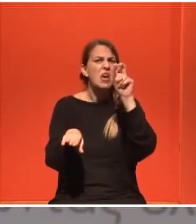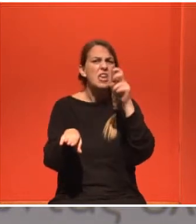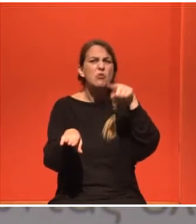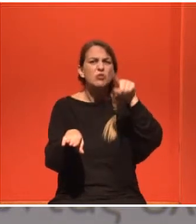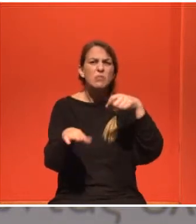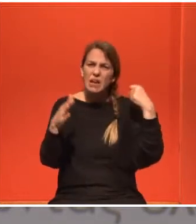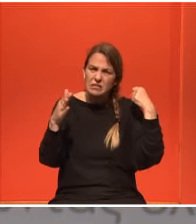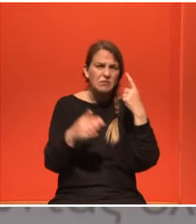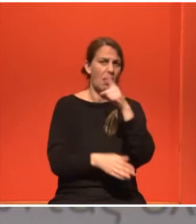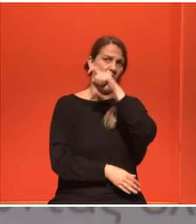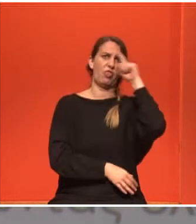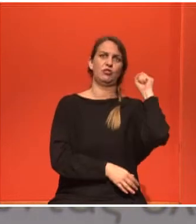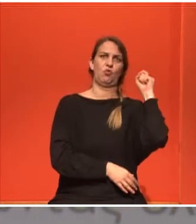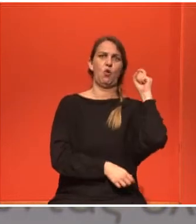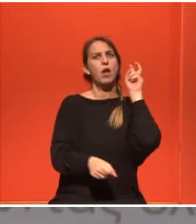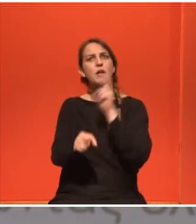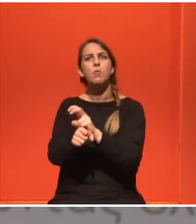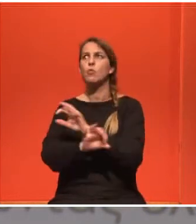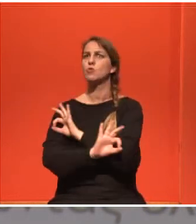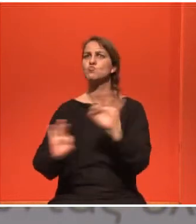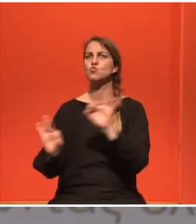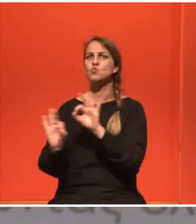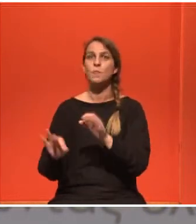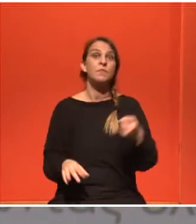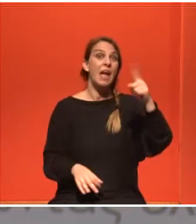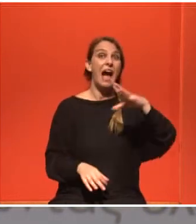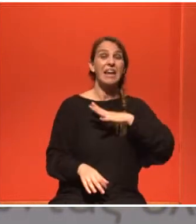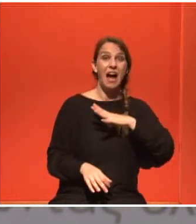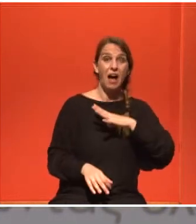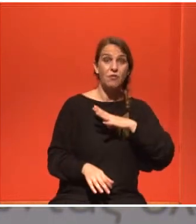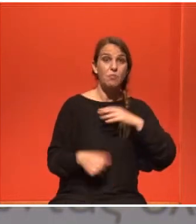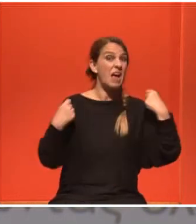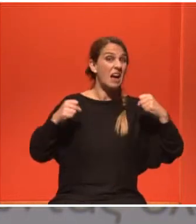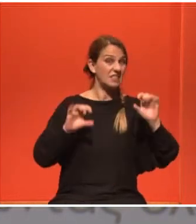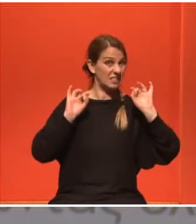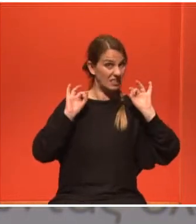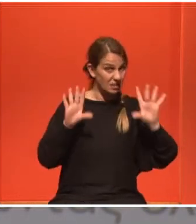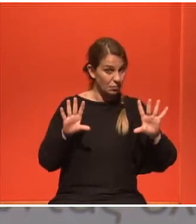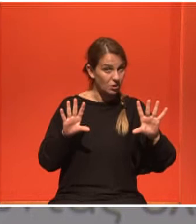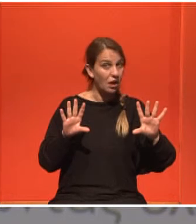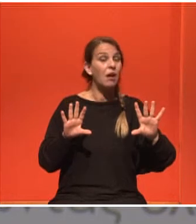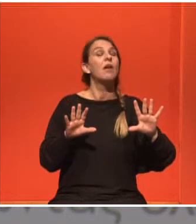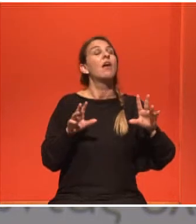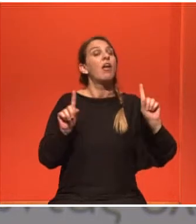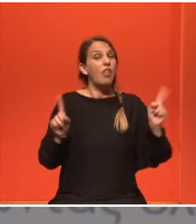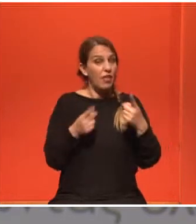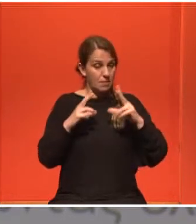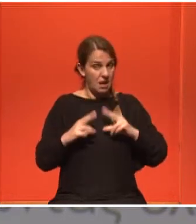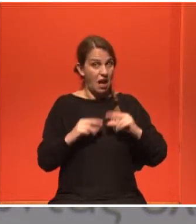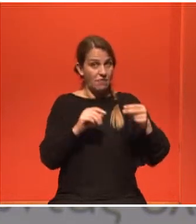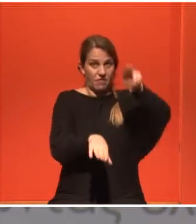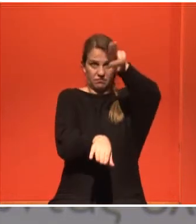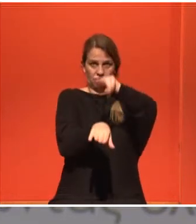μάξιμον. Σε αντίθεση με άλλους ασθενείς που περνάνε την ίδια θεραπεία με εμένα που περνάνε περίπου 157 μέρες ξάπλα.